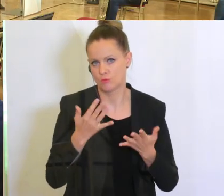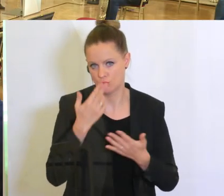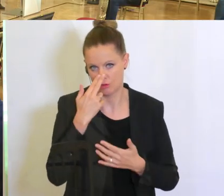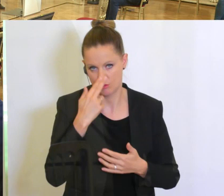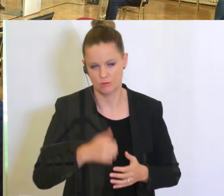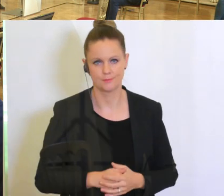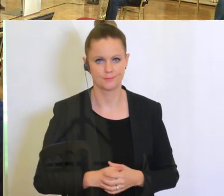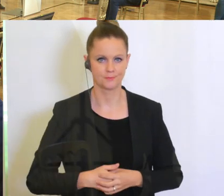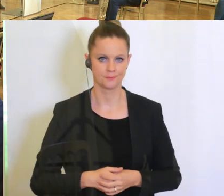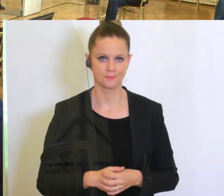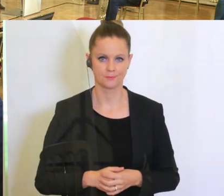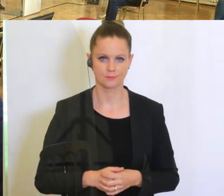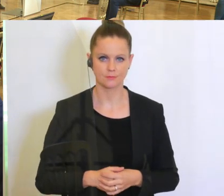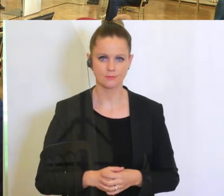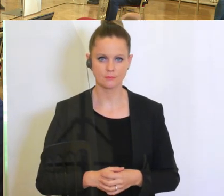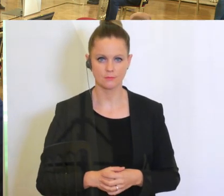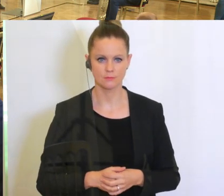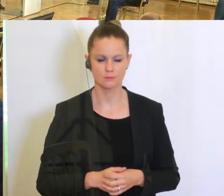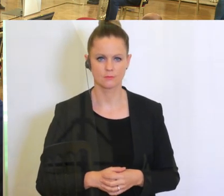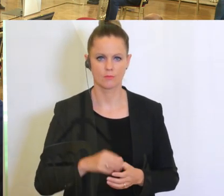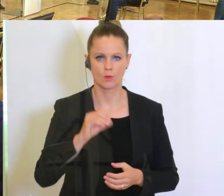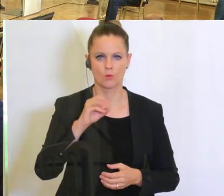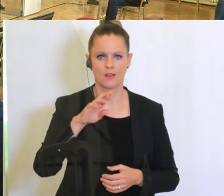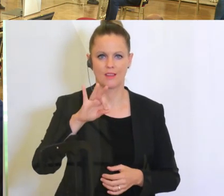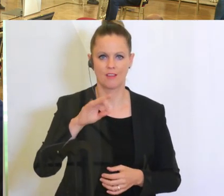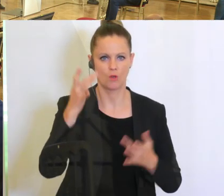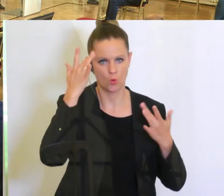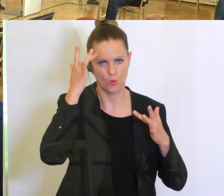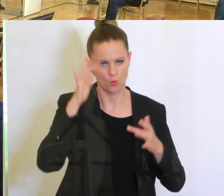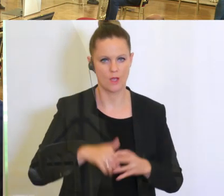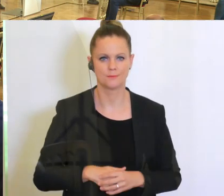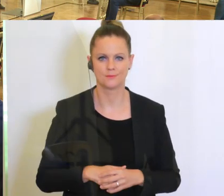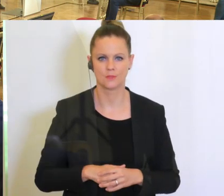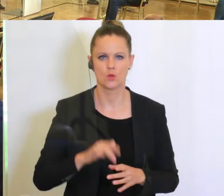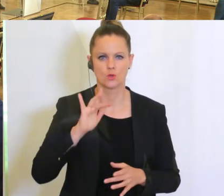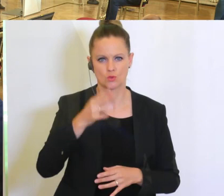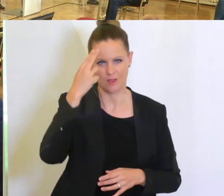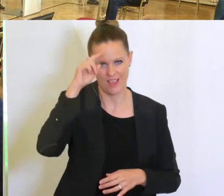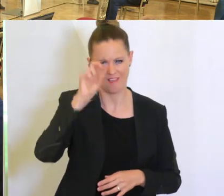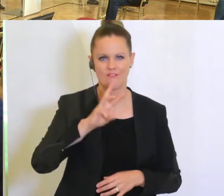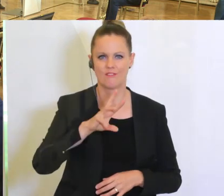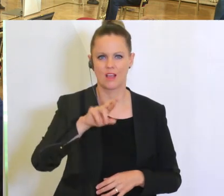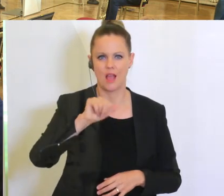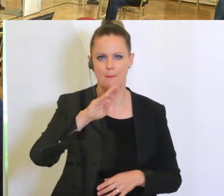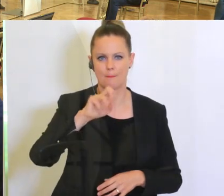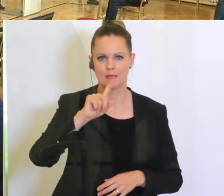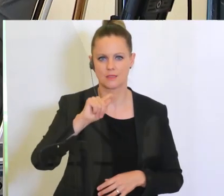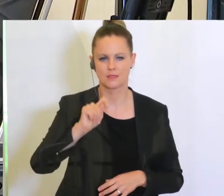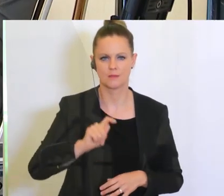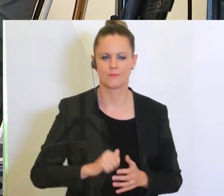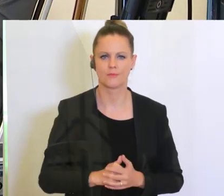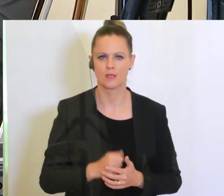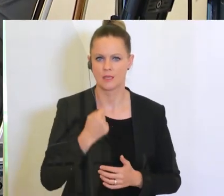Dankeschön. Nächste Frage bitte. Die Cianarico, ORF Kultur. Eine Frage an Alexander Wrabetz. Jetzt haben wir gehört, es werden die